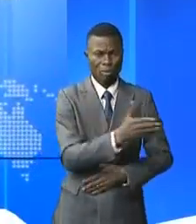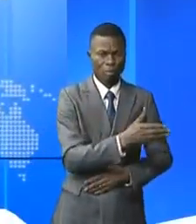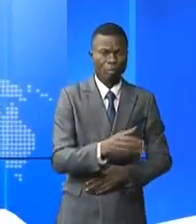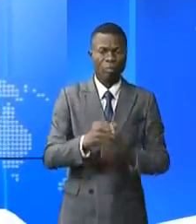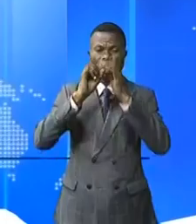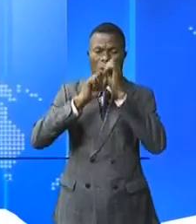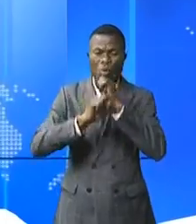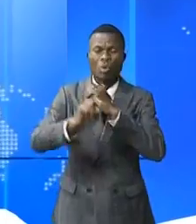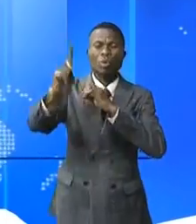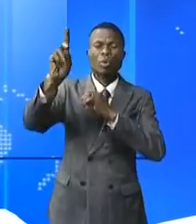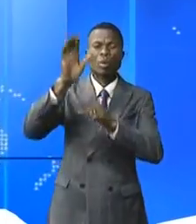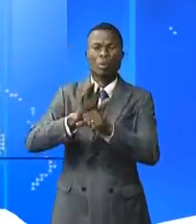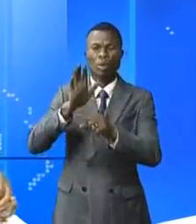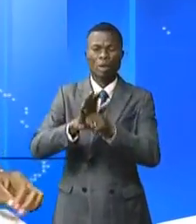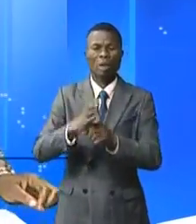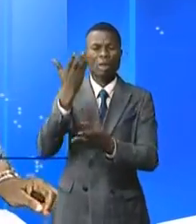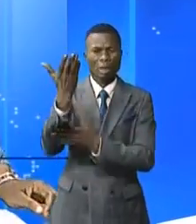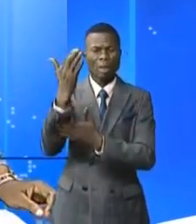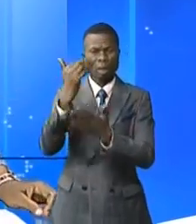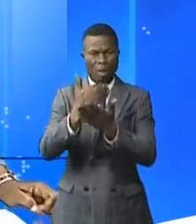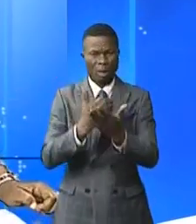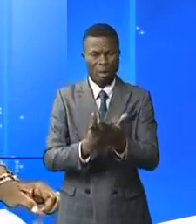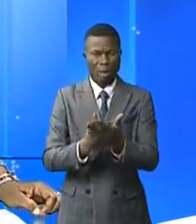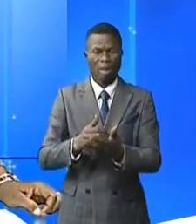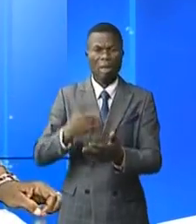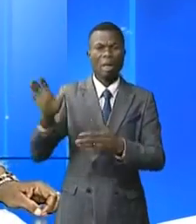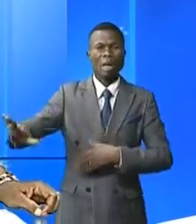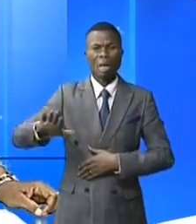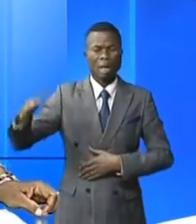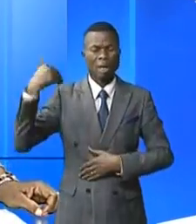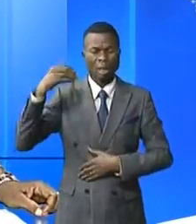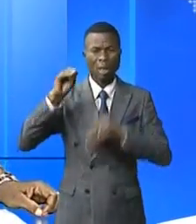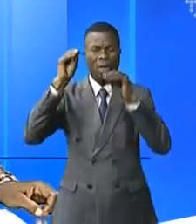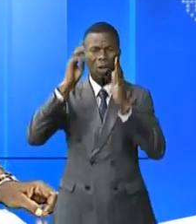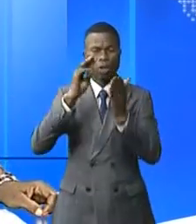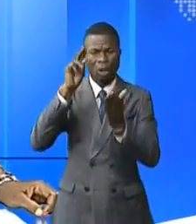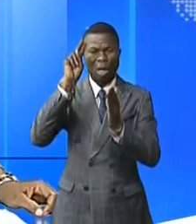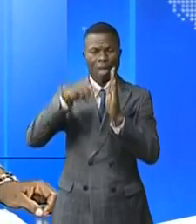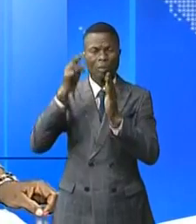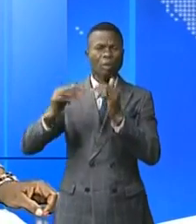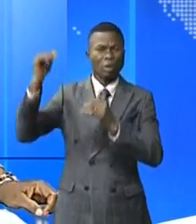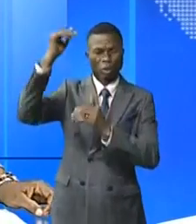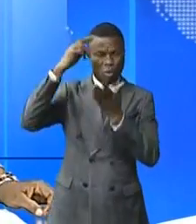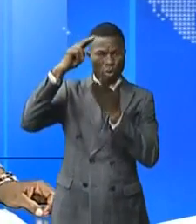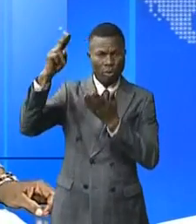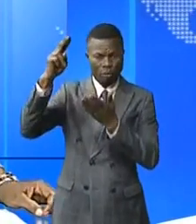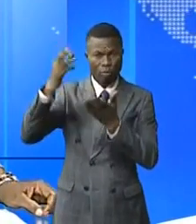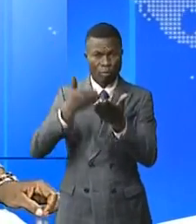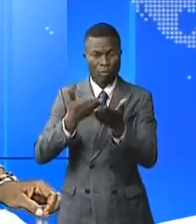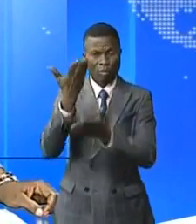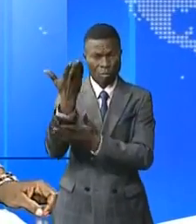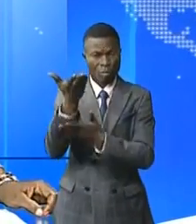Vulgarisation de différentes recommandations des états généraux de l'enseignement supérieur et universitaire, lesquelles